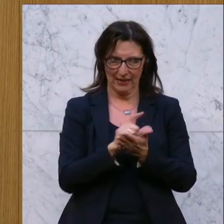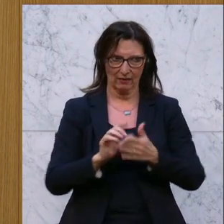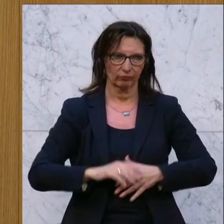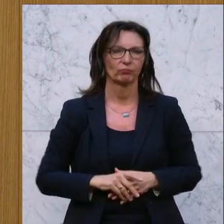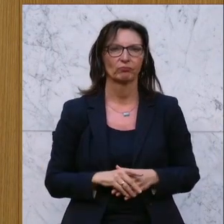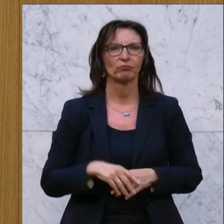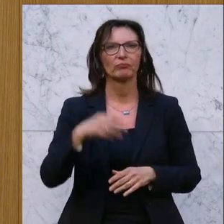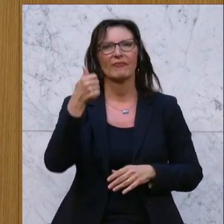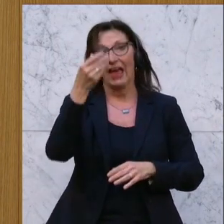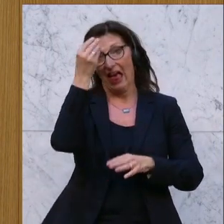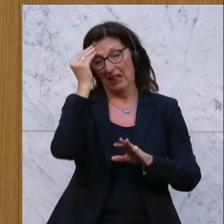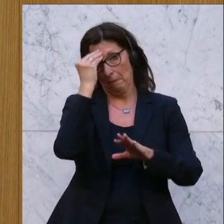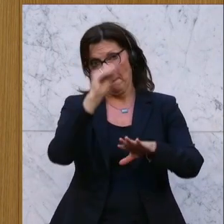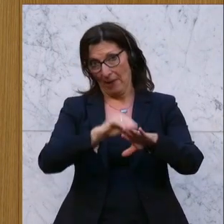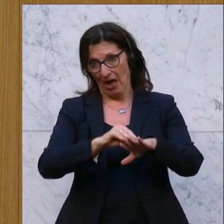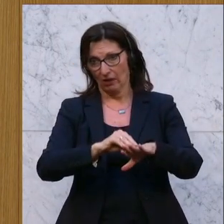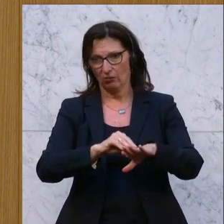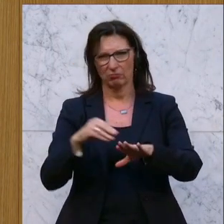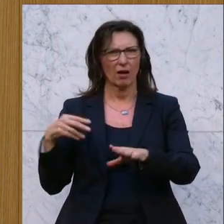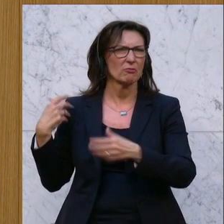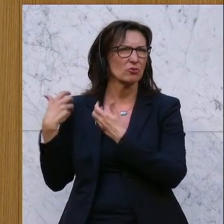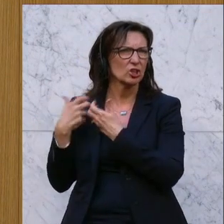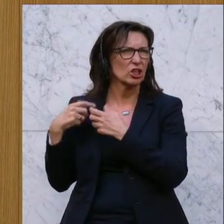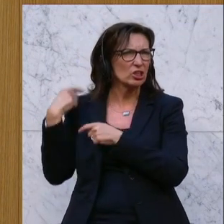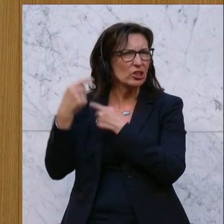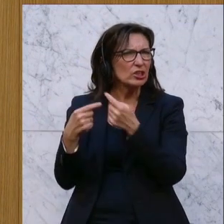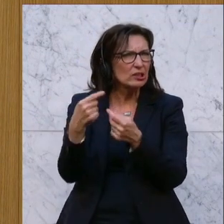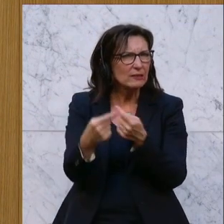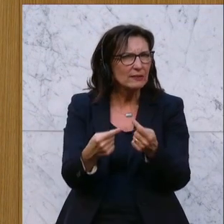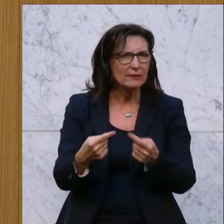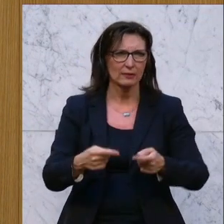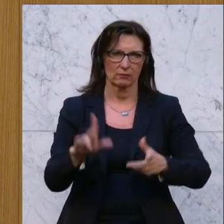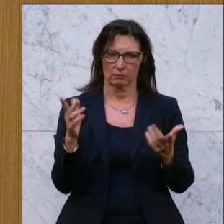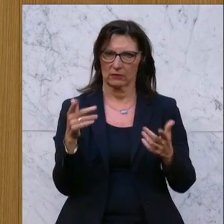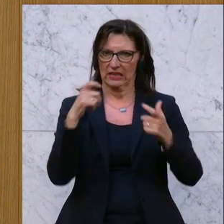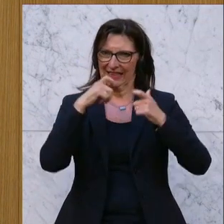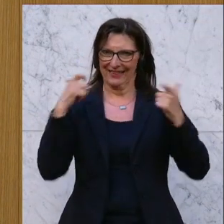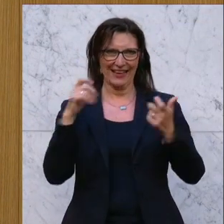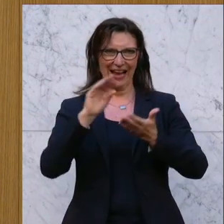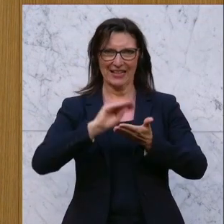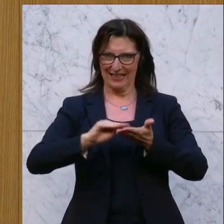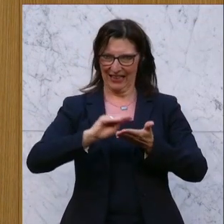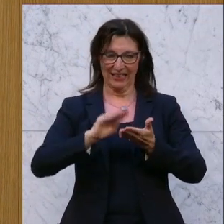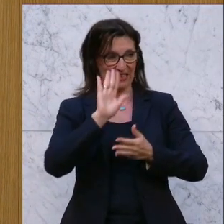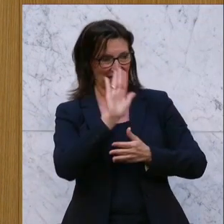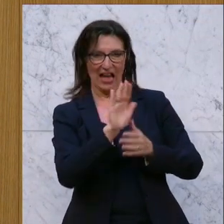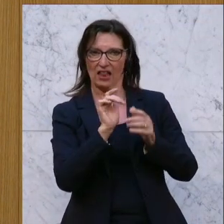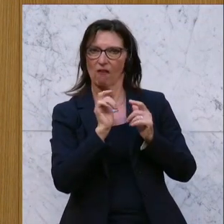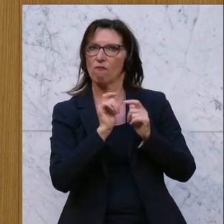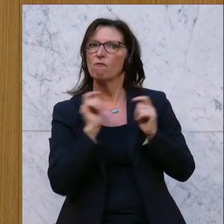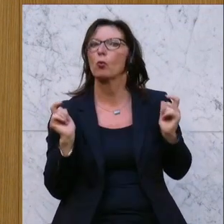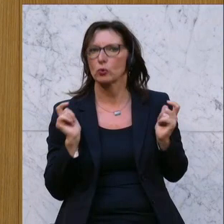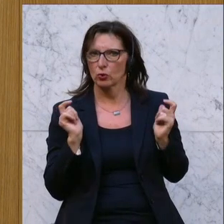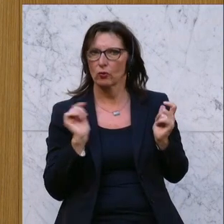Anmerkung vorweg aus der Geschichte heraus. Die Funktion des Generalsekretärs gab es im